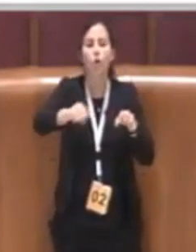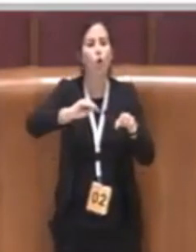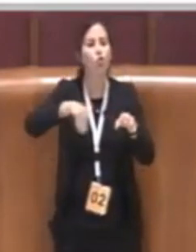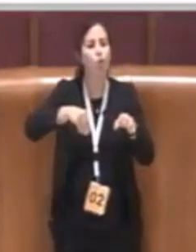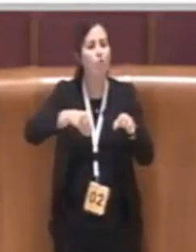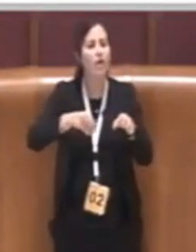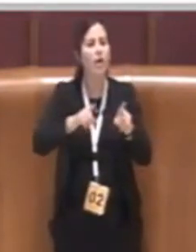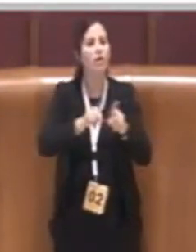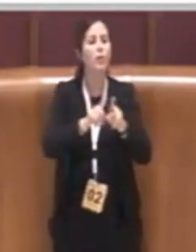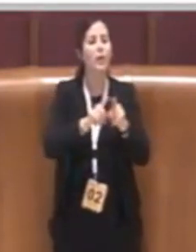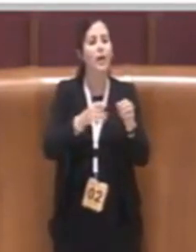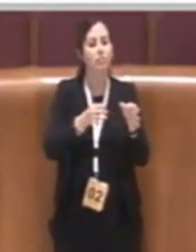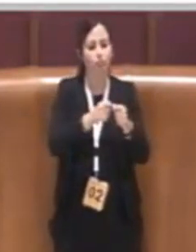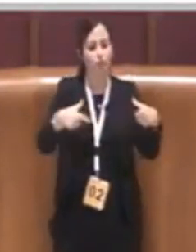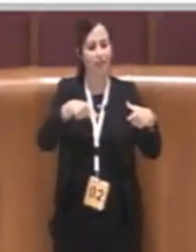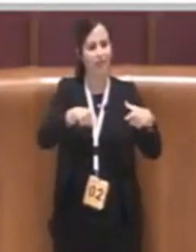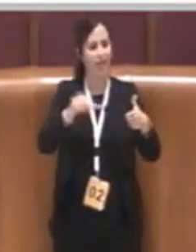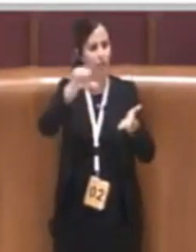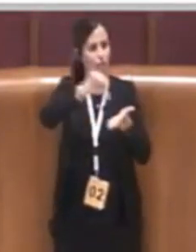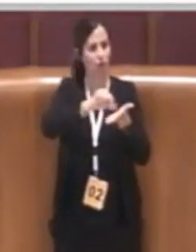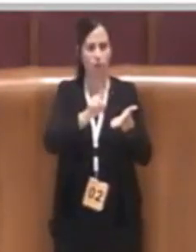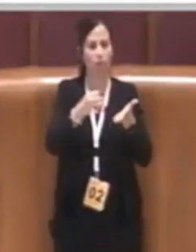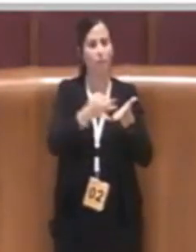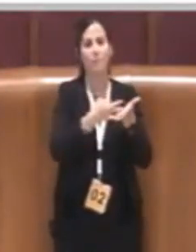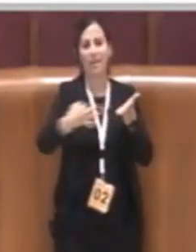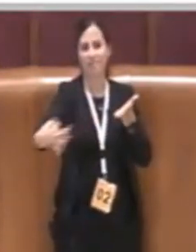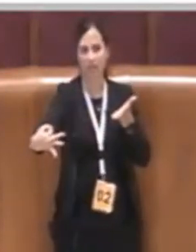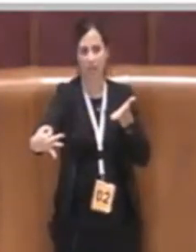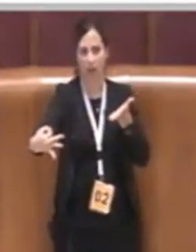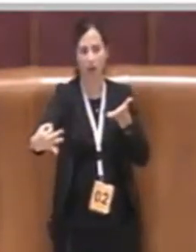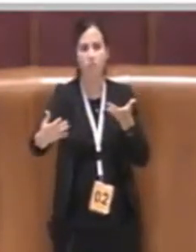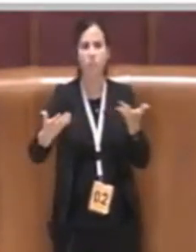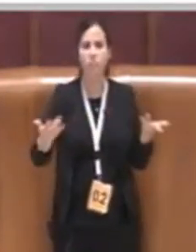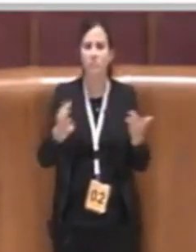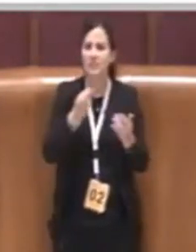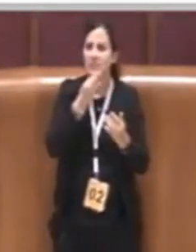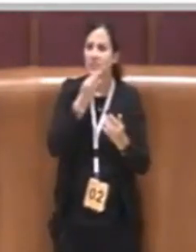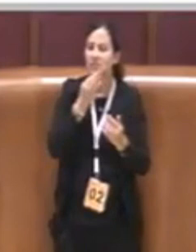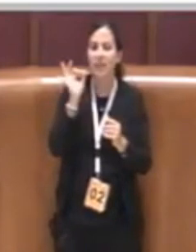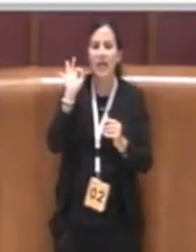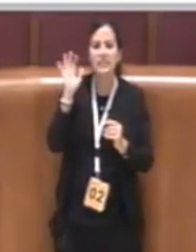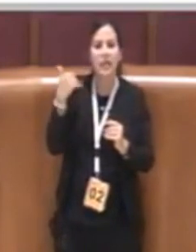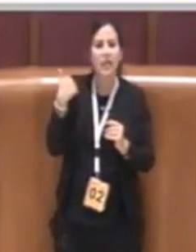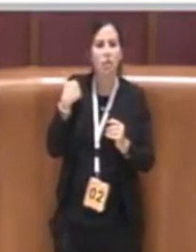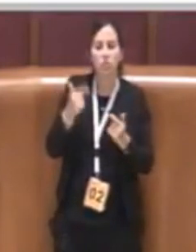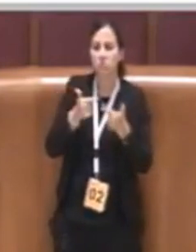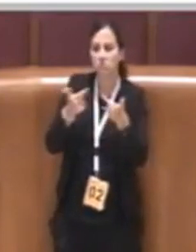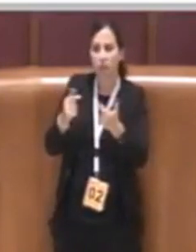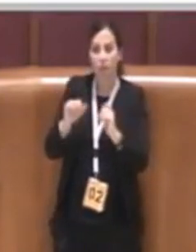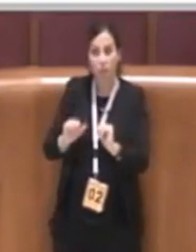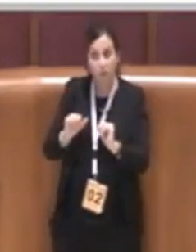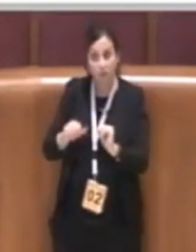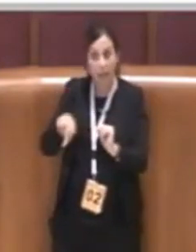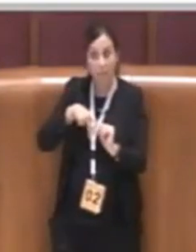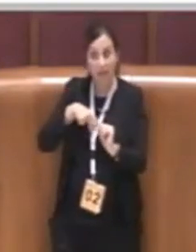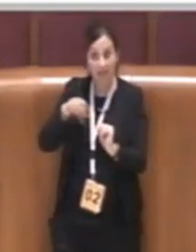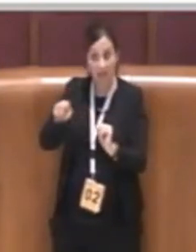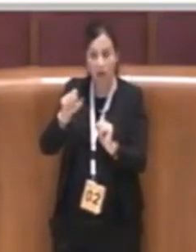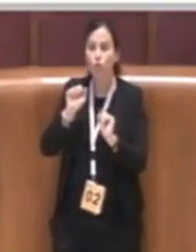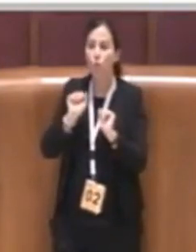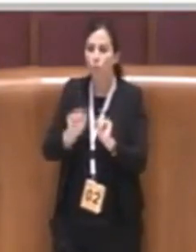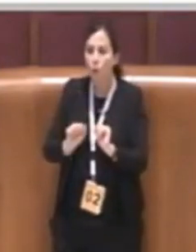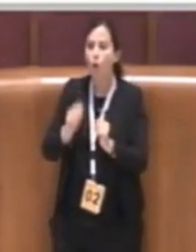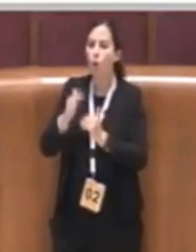do al privato che realizza una palazzina la possibilità di regalizzare dei piani in più delle cubature in più e quindi